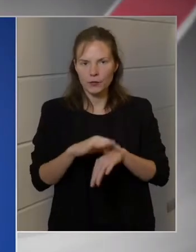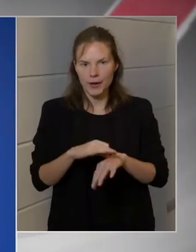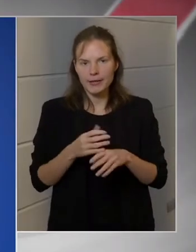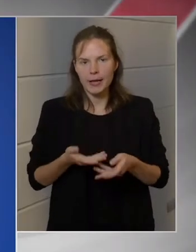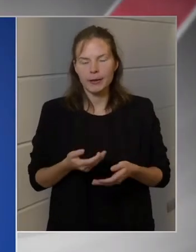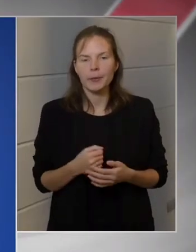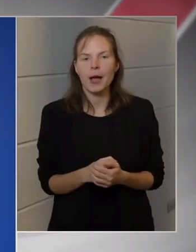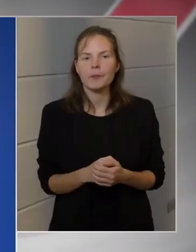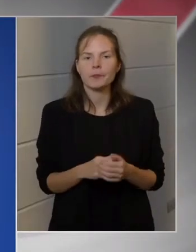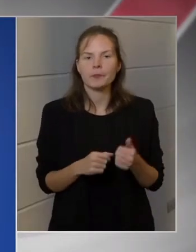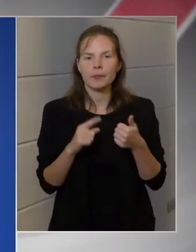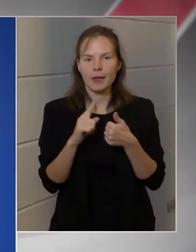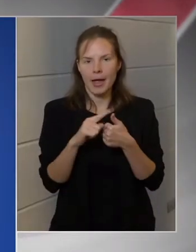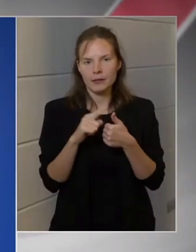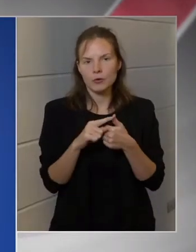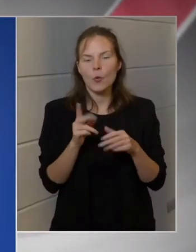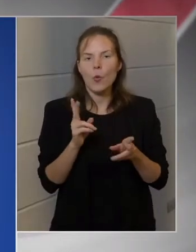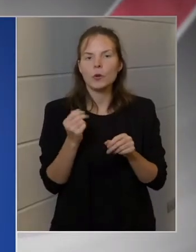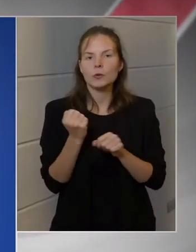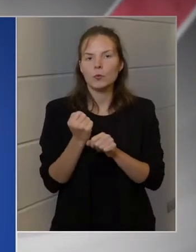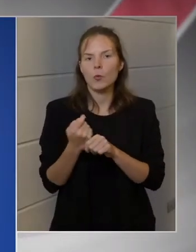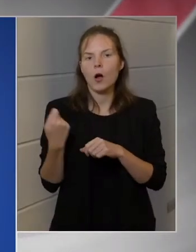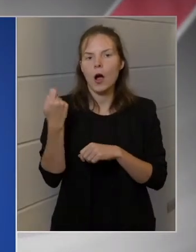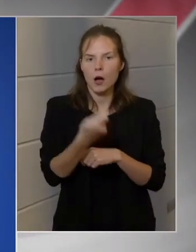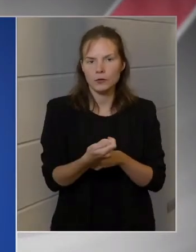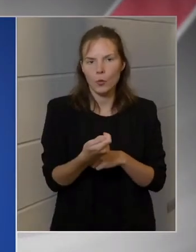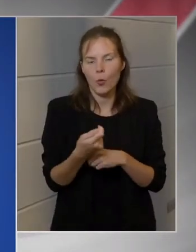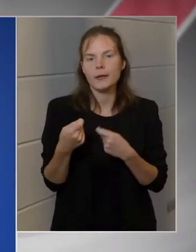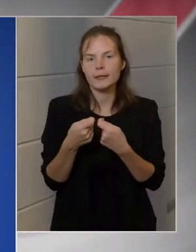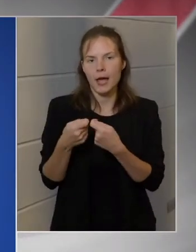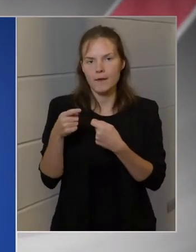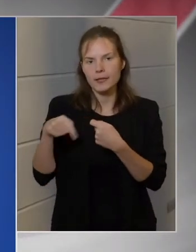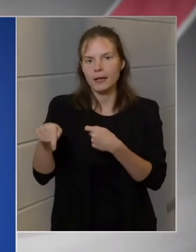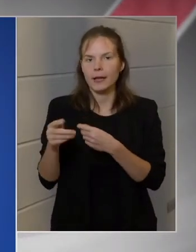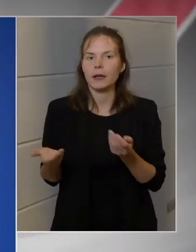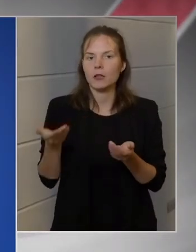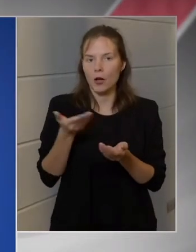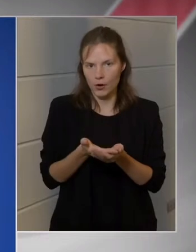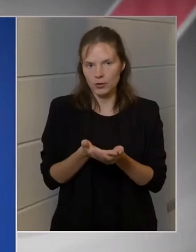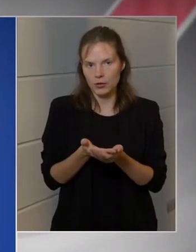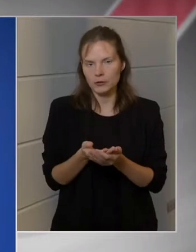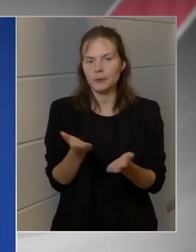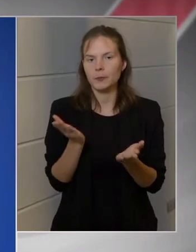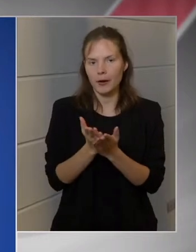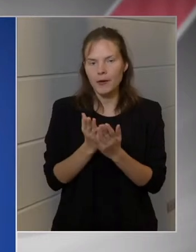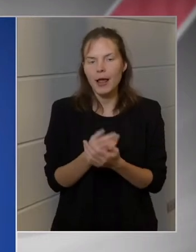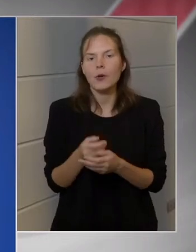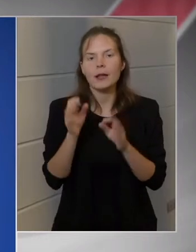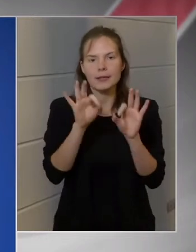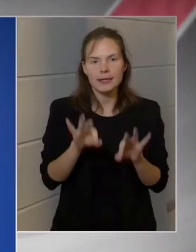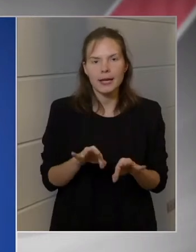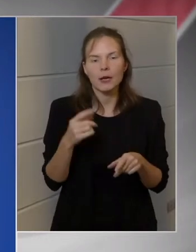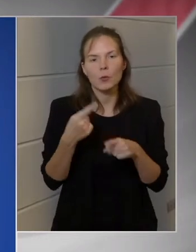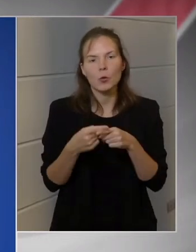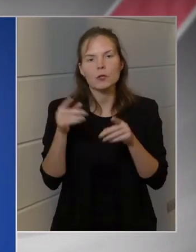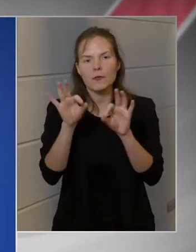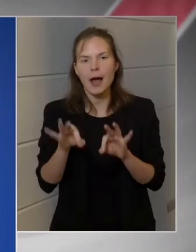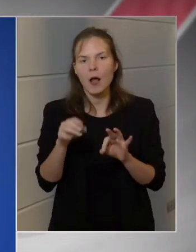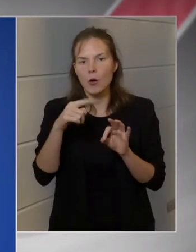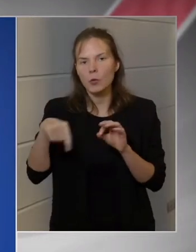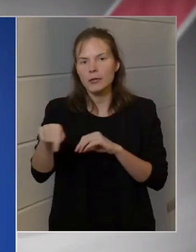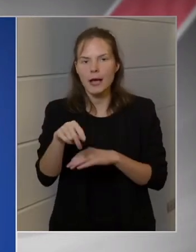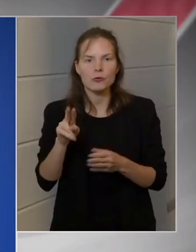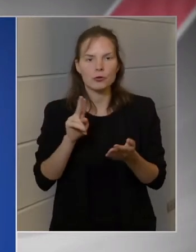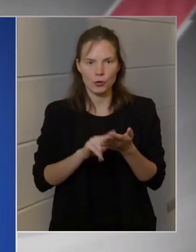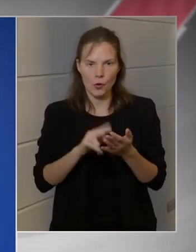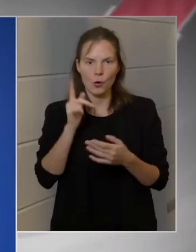Az első, hogy a munkahadók szervezeteinek javaslatára a cégek és a vállalkozások jogot